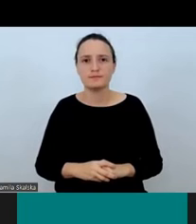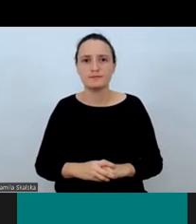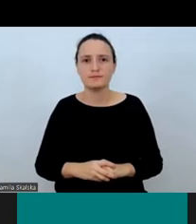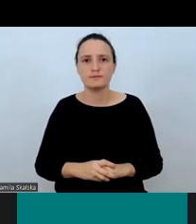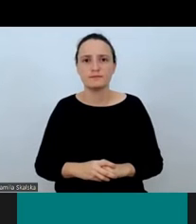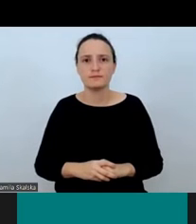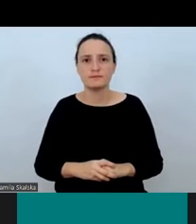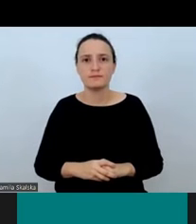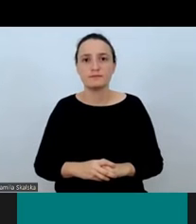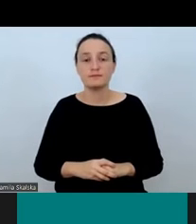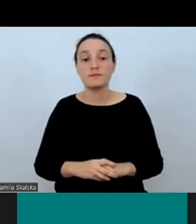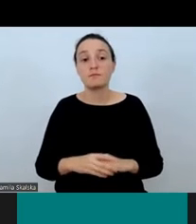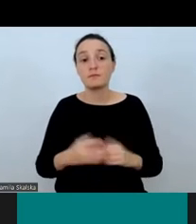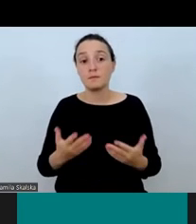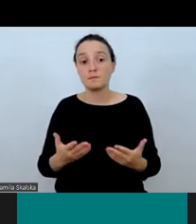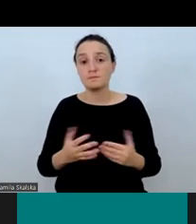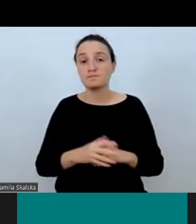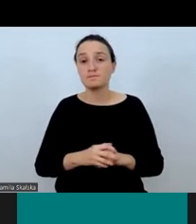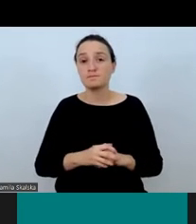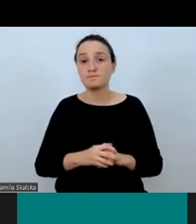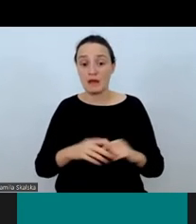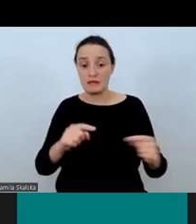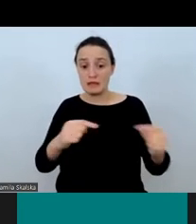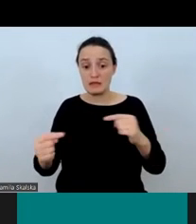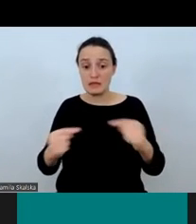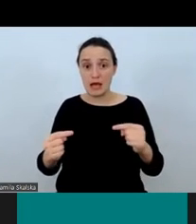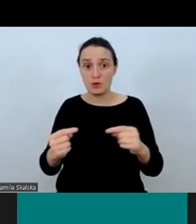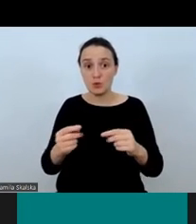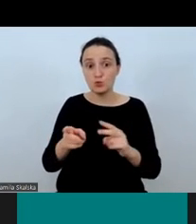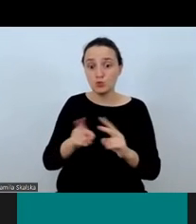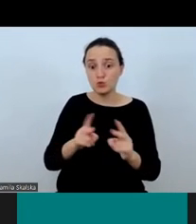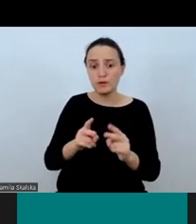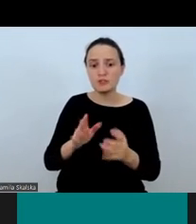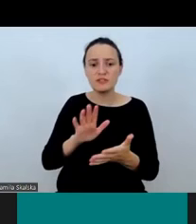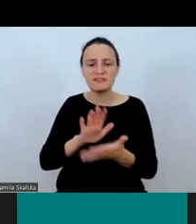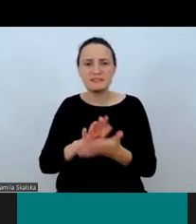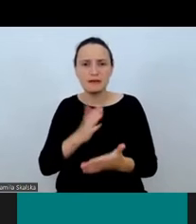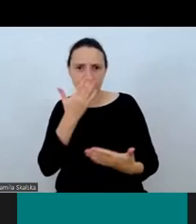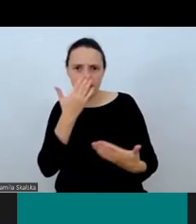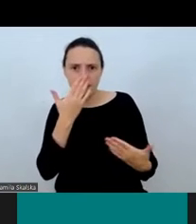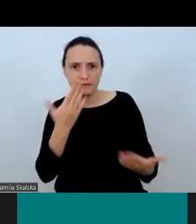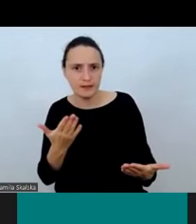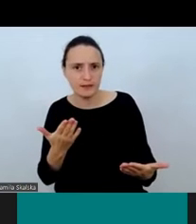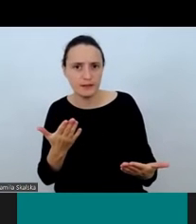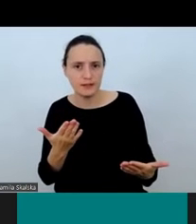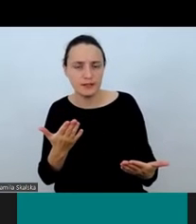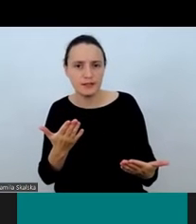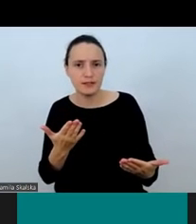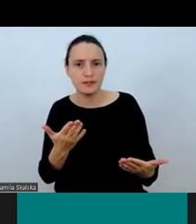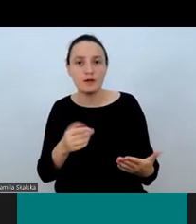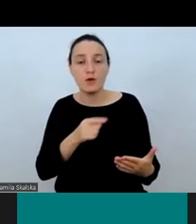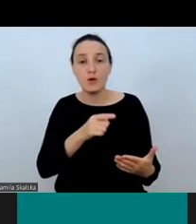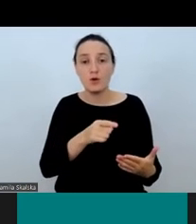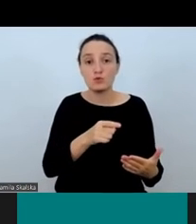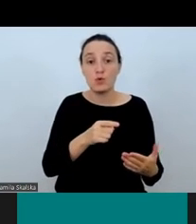Cechą tłumaczenia dialogowego jest to, że wypowiedzi tłumacza,